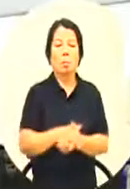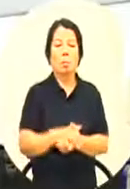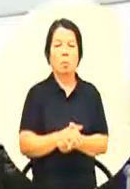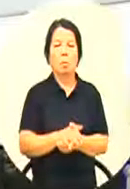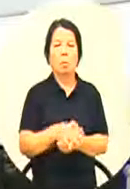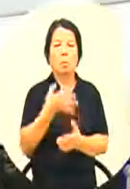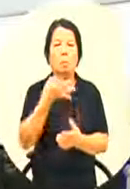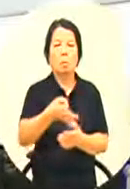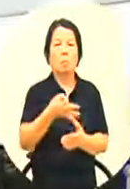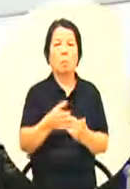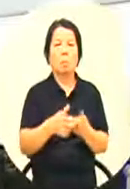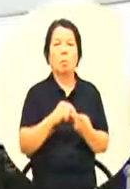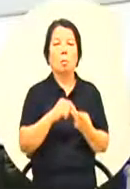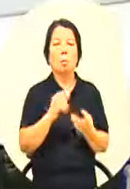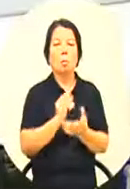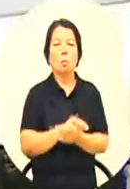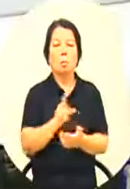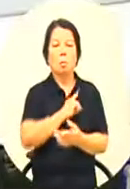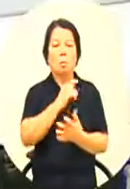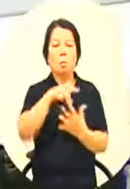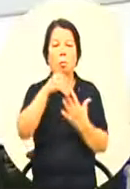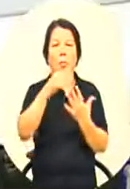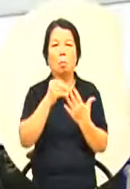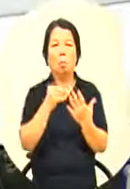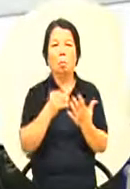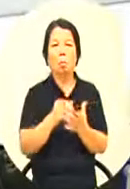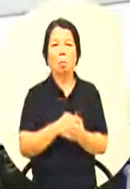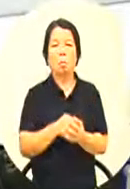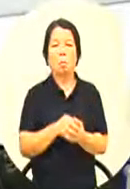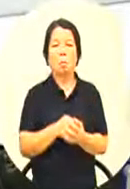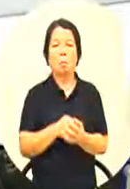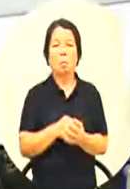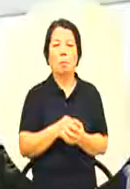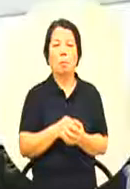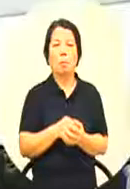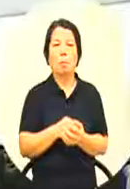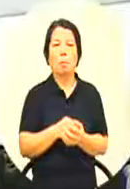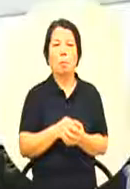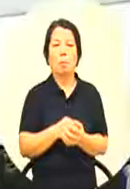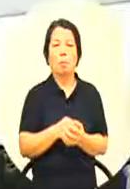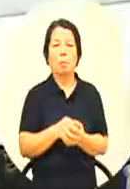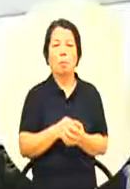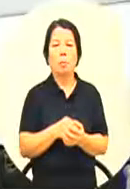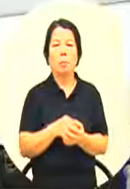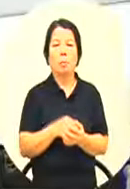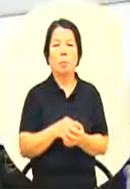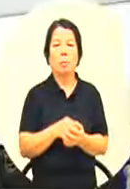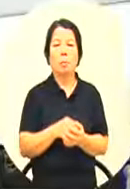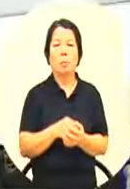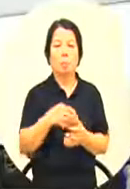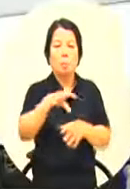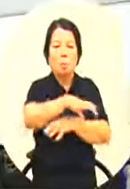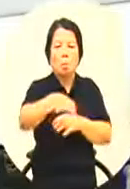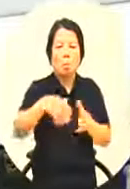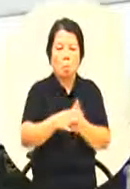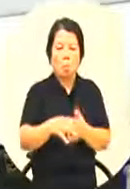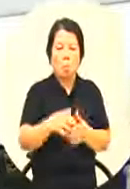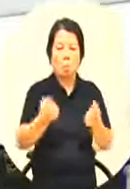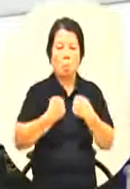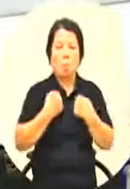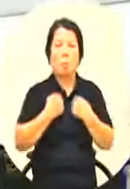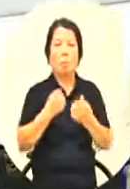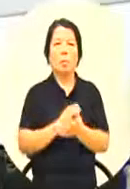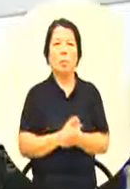还有我们自己选的一个优秀的一个环境来练习